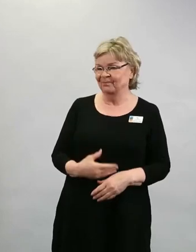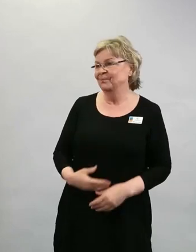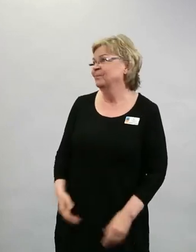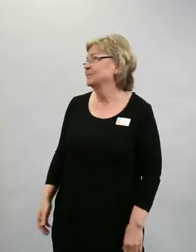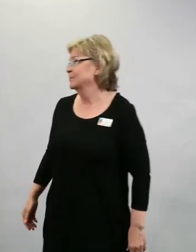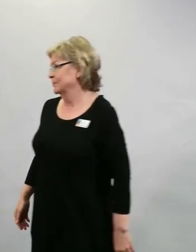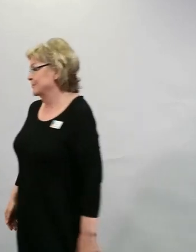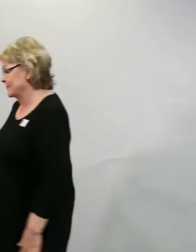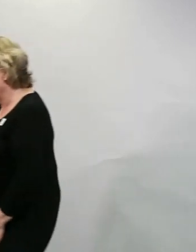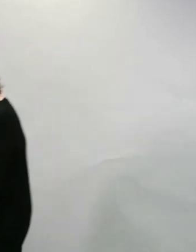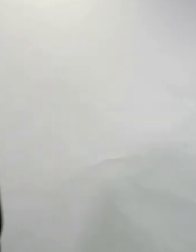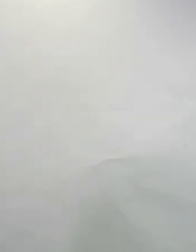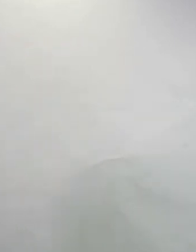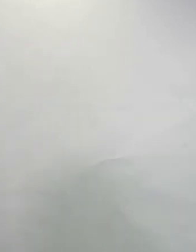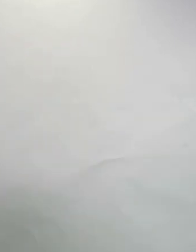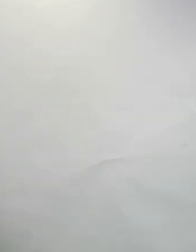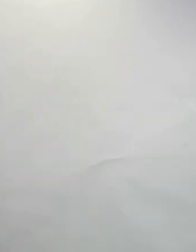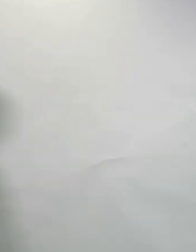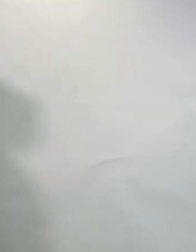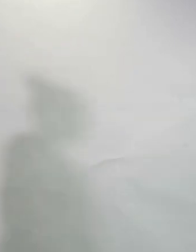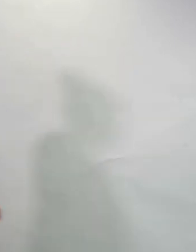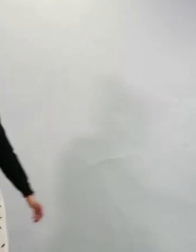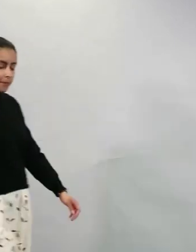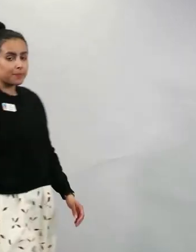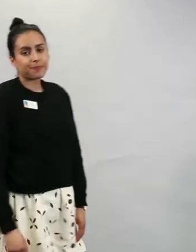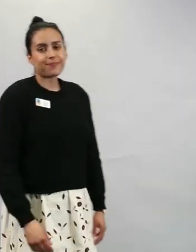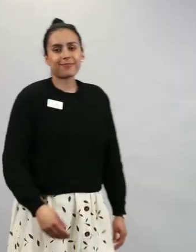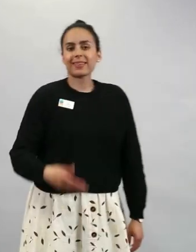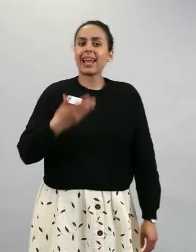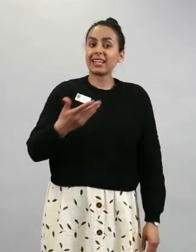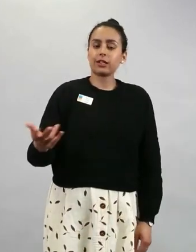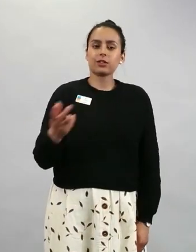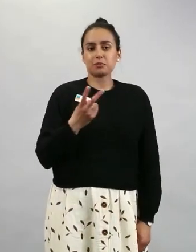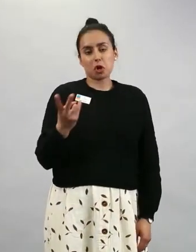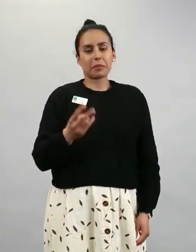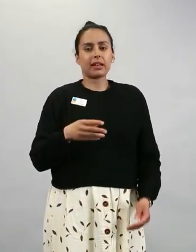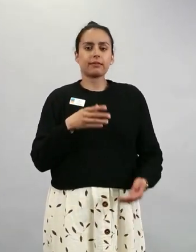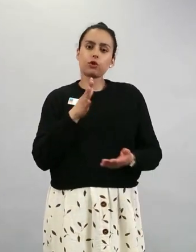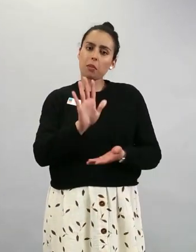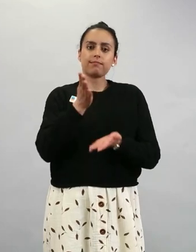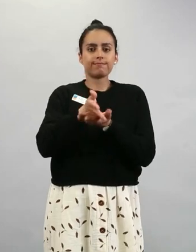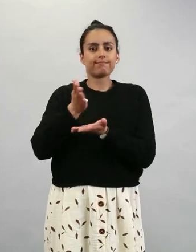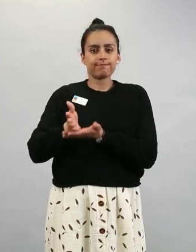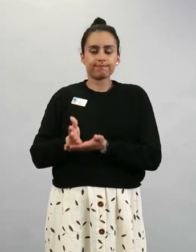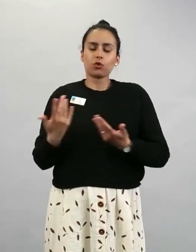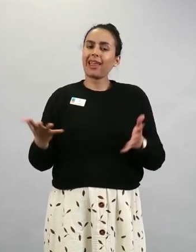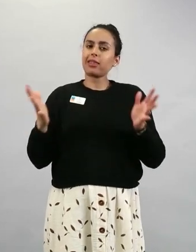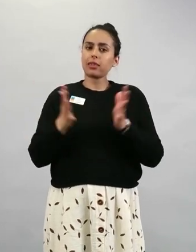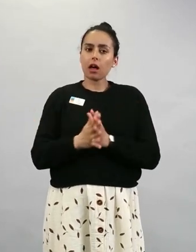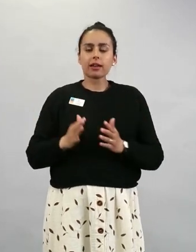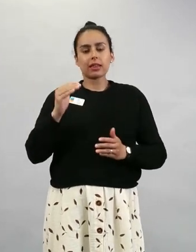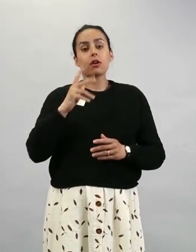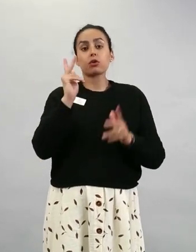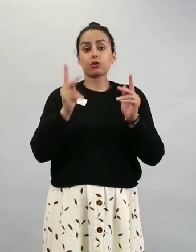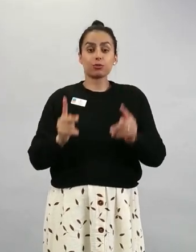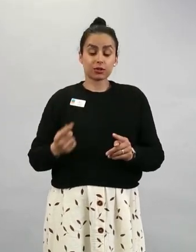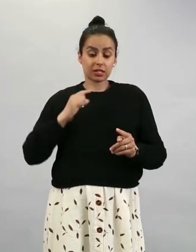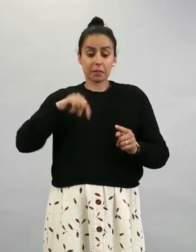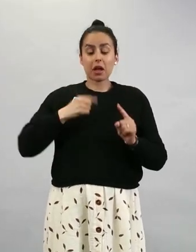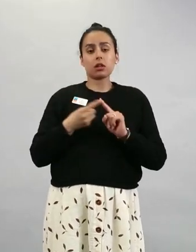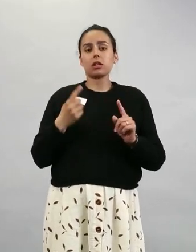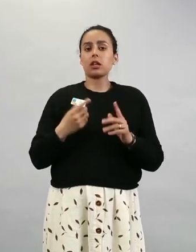Kiitoksia esityksistä molemmille. Jatketaan tosiaan näillä tarkentavilla kysymyksillä ja aloitetaan tällaisella yleisemmällä